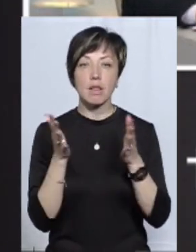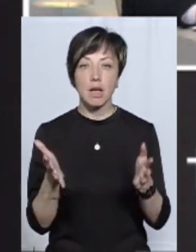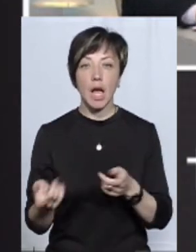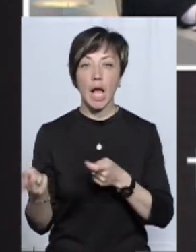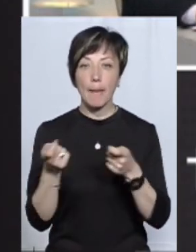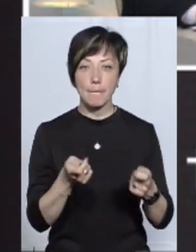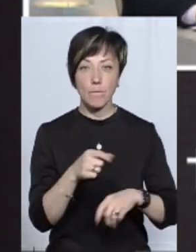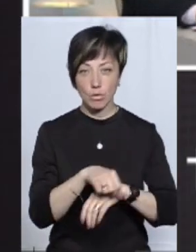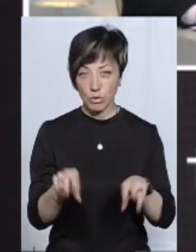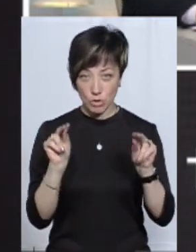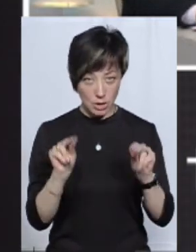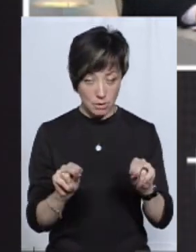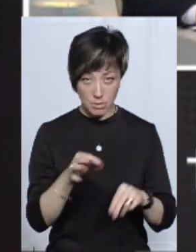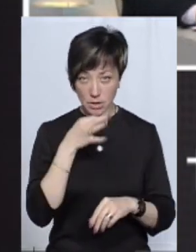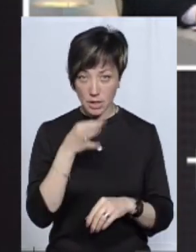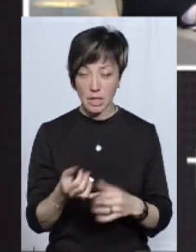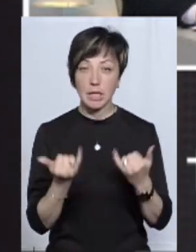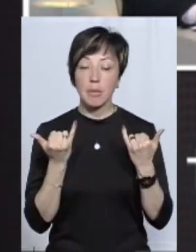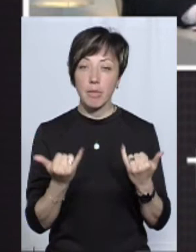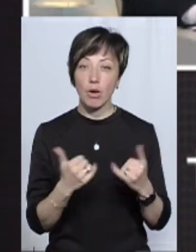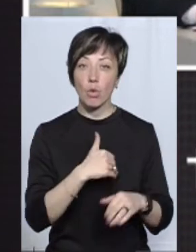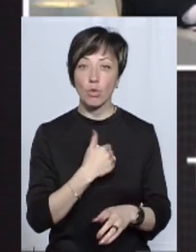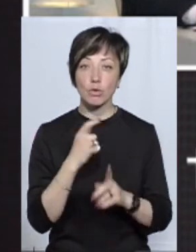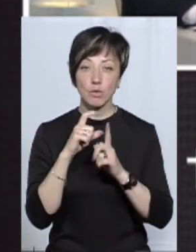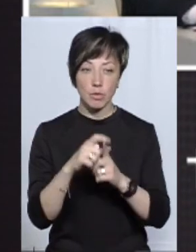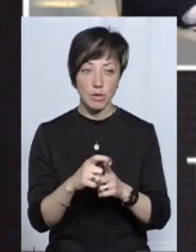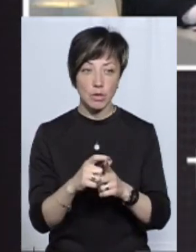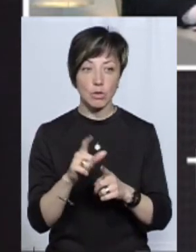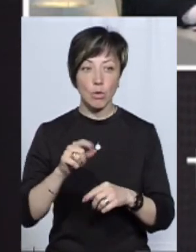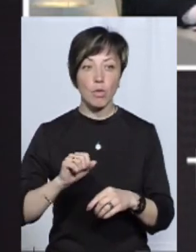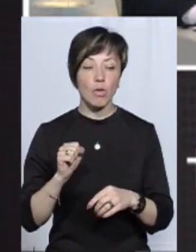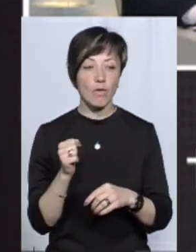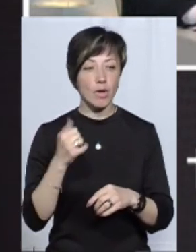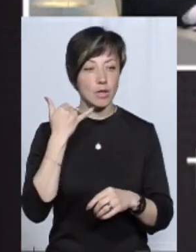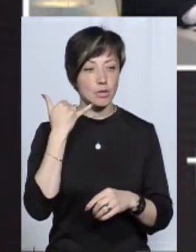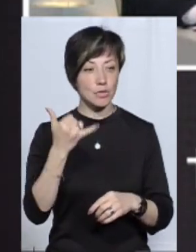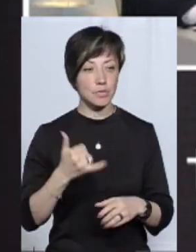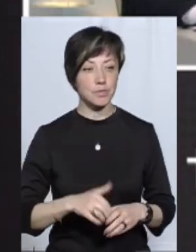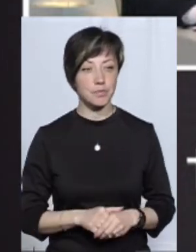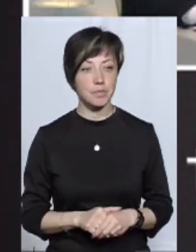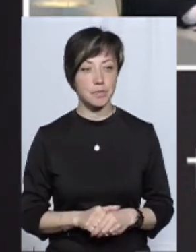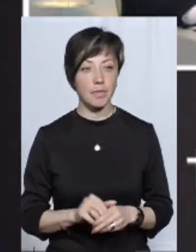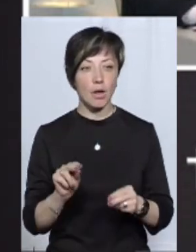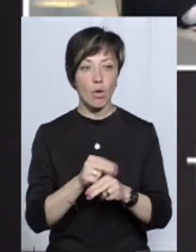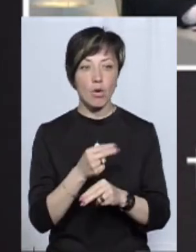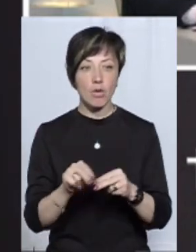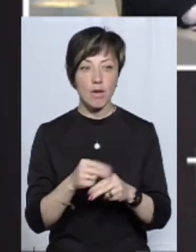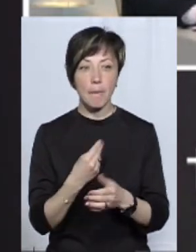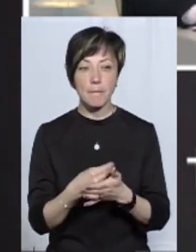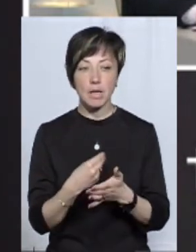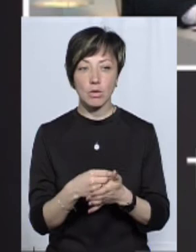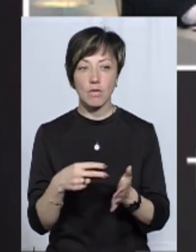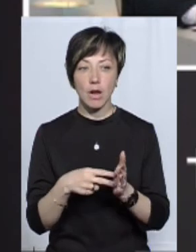імпортерів. Будемо чесними. Тепер я хочу відповісти тому товаришу, котрий телефонував по коригуванню митної